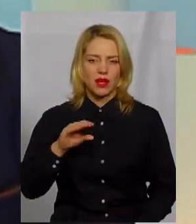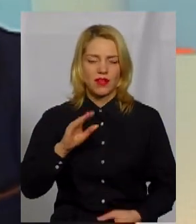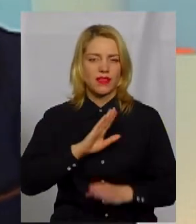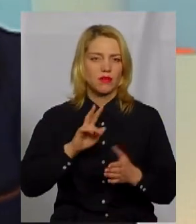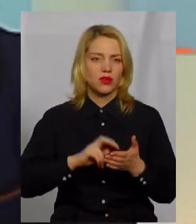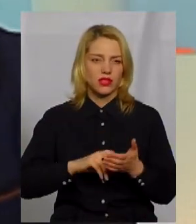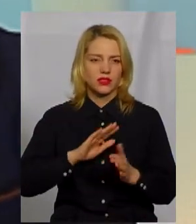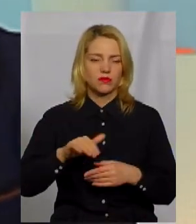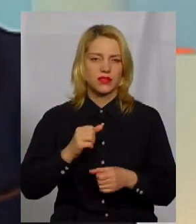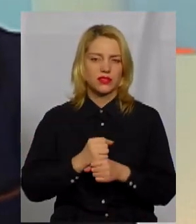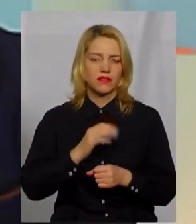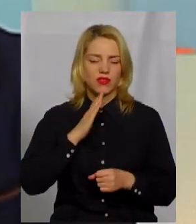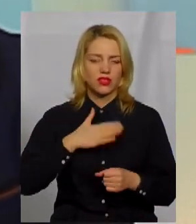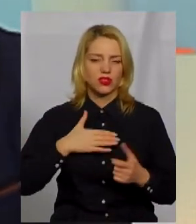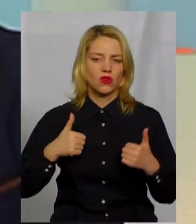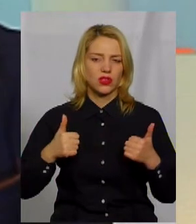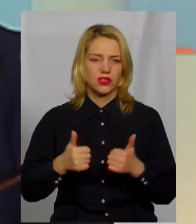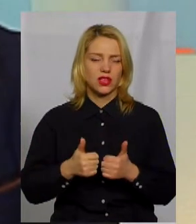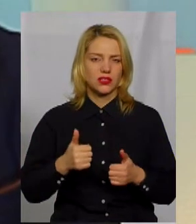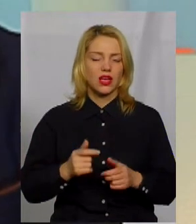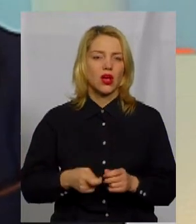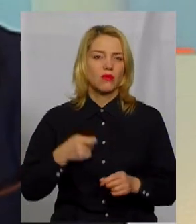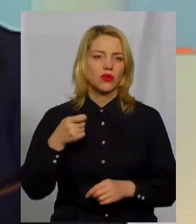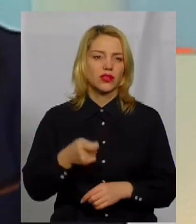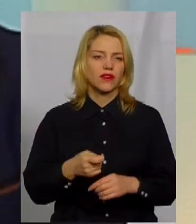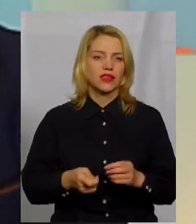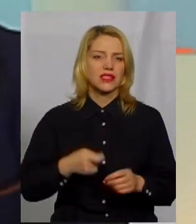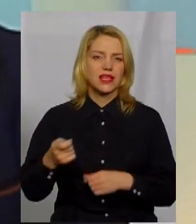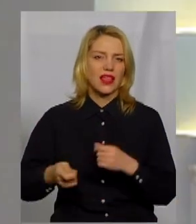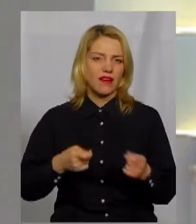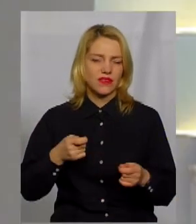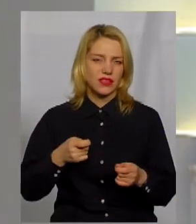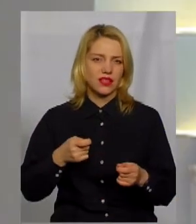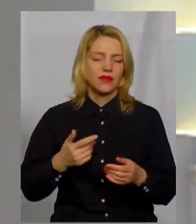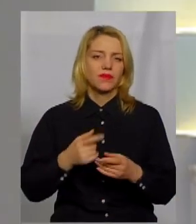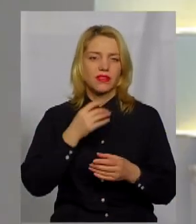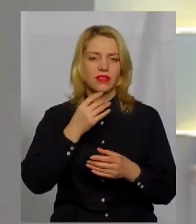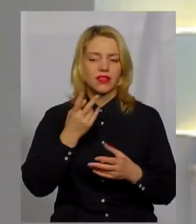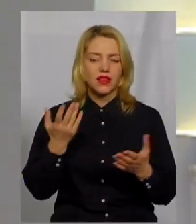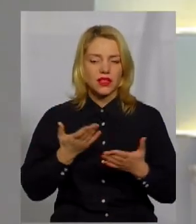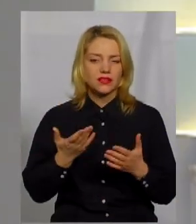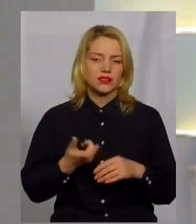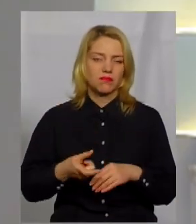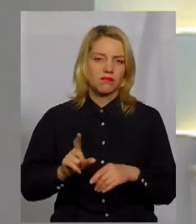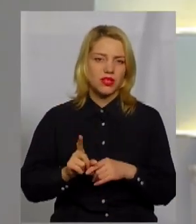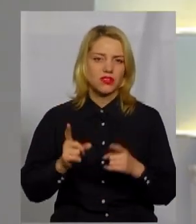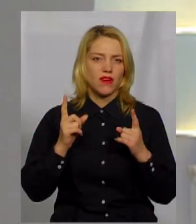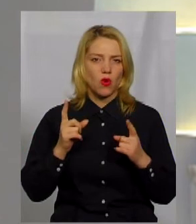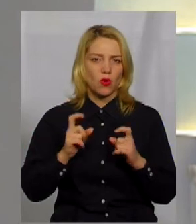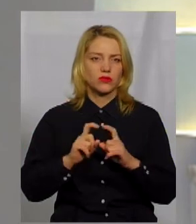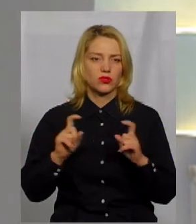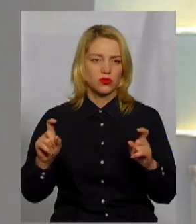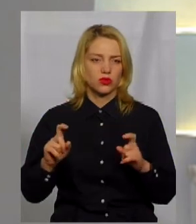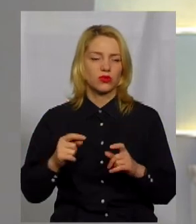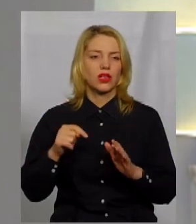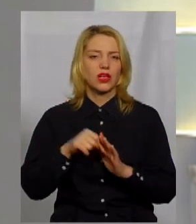після діяльності в нашій організації подавати заявки в якісь більш вагомі структури.